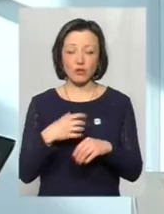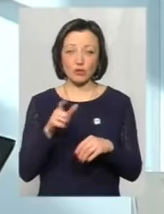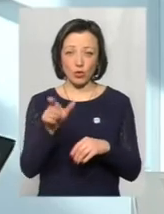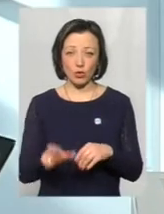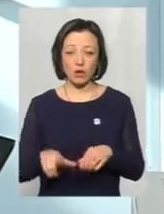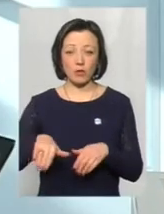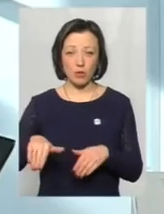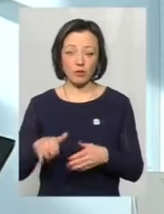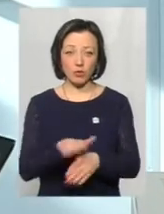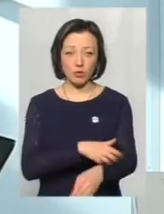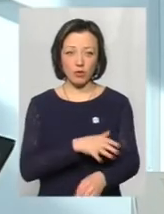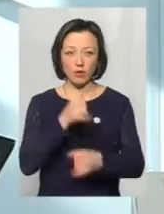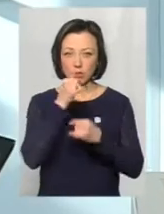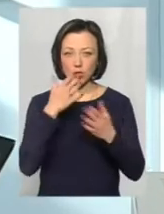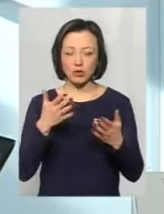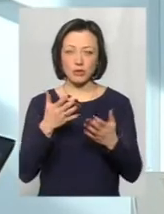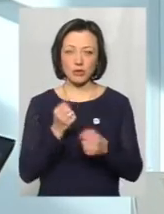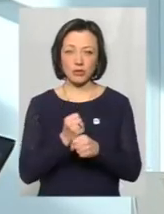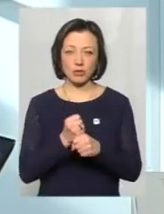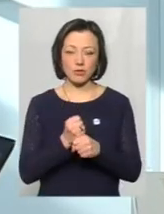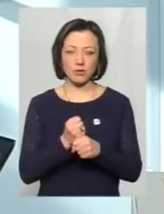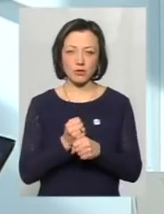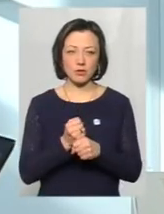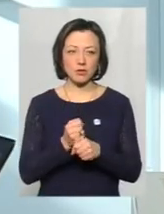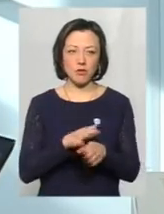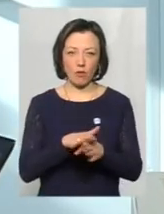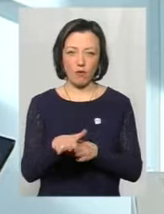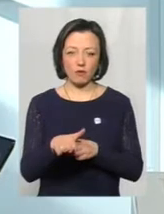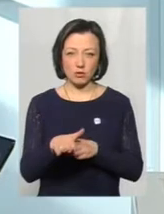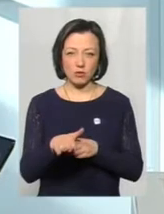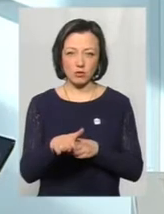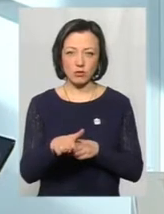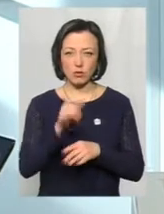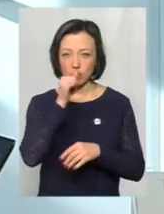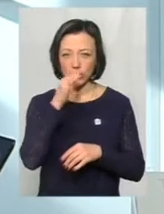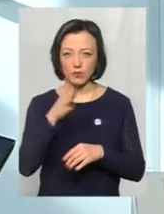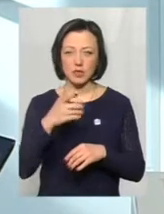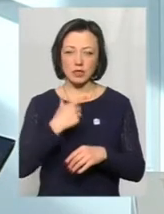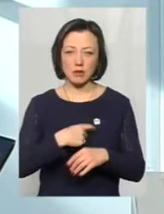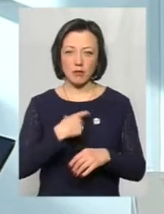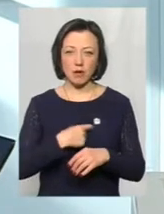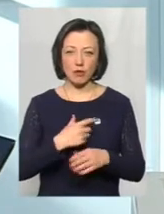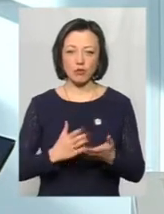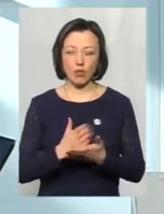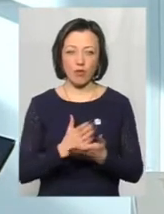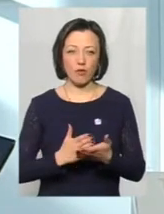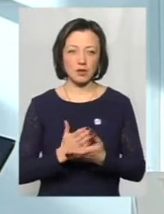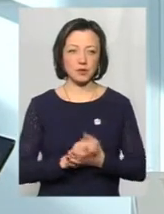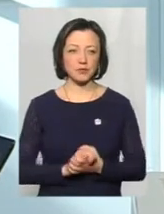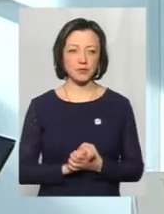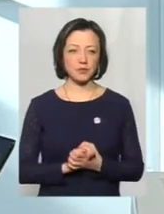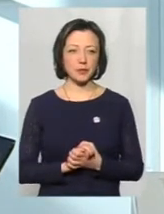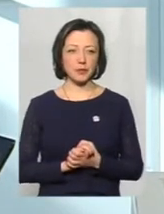людина потім тривалий час не може в повній мірі працювати, не може в повній мірі себе обслуговувати.